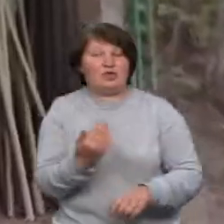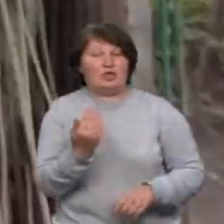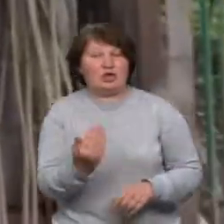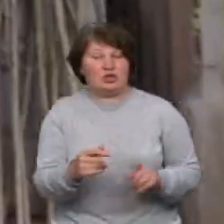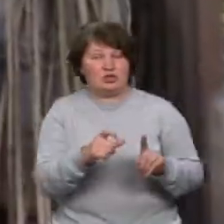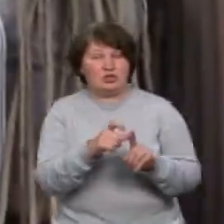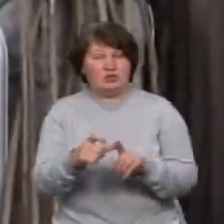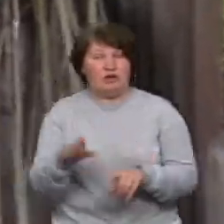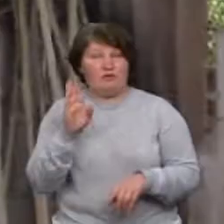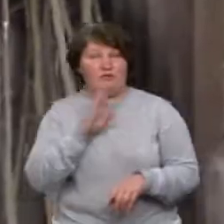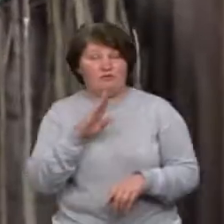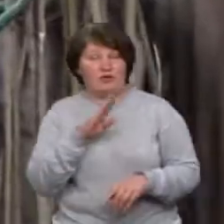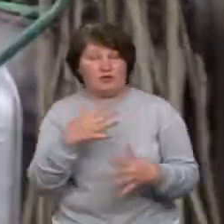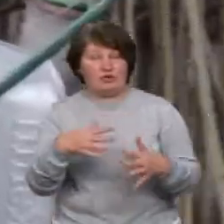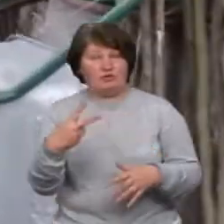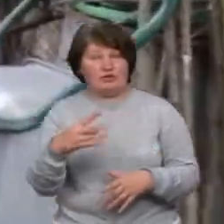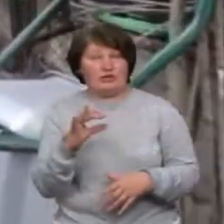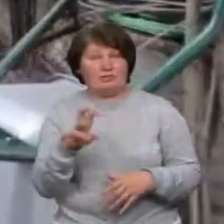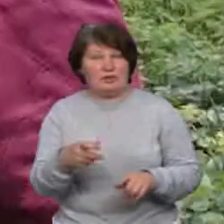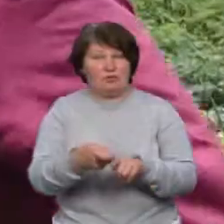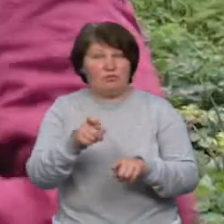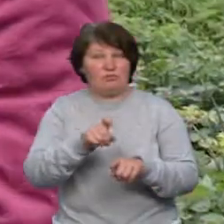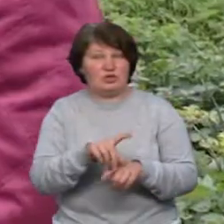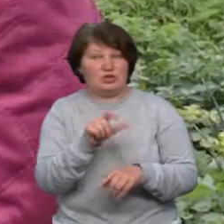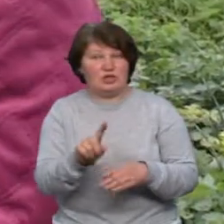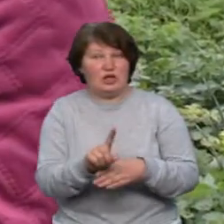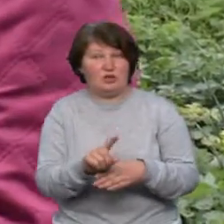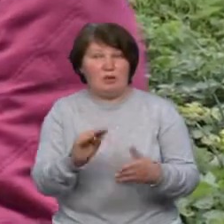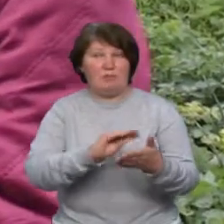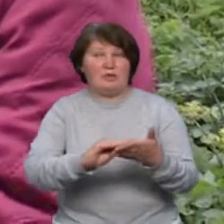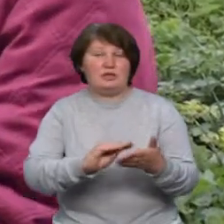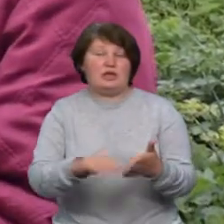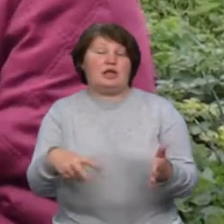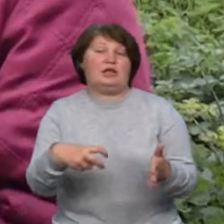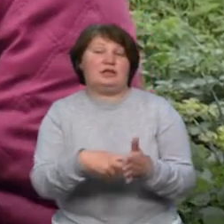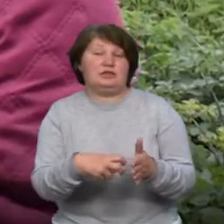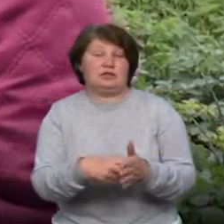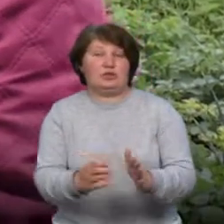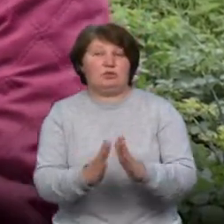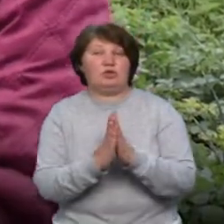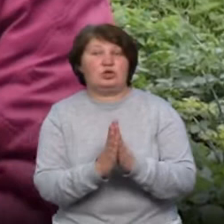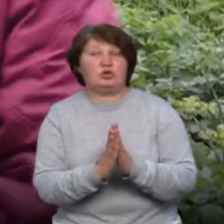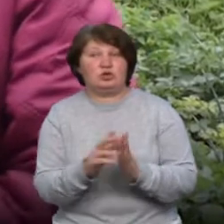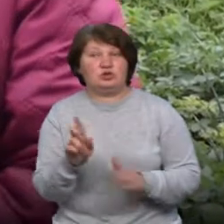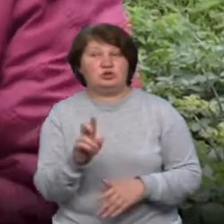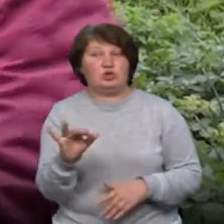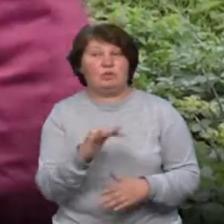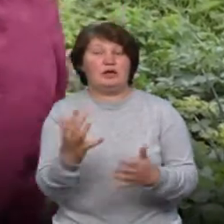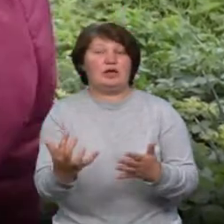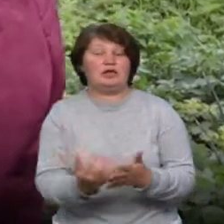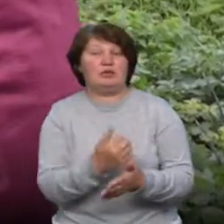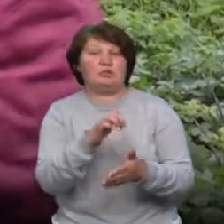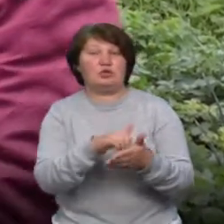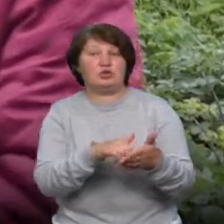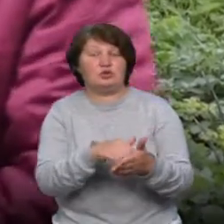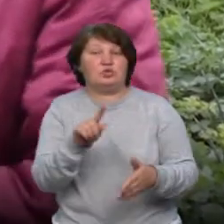рівень води вже на 20 сантиметрів більший за норму. Ми писали листи і просили в листах, щоб знайшли причину, чому то